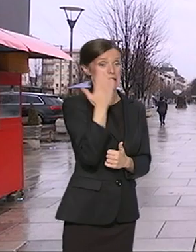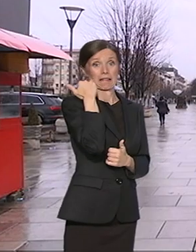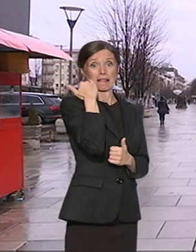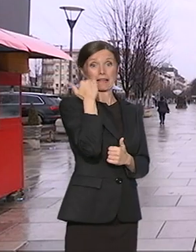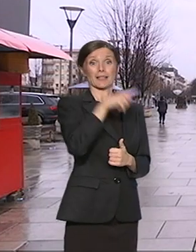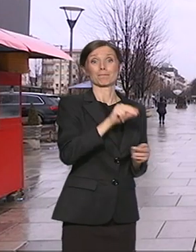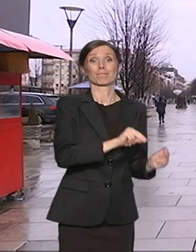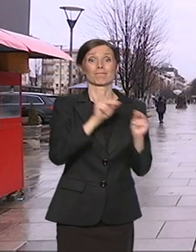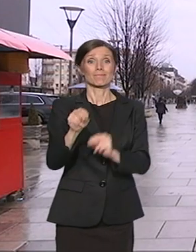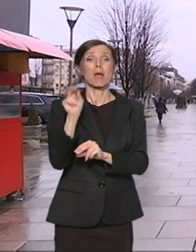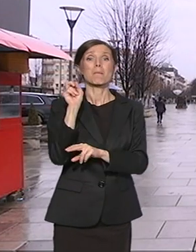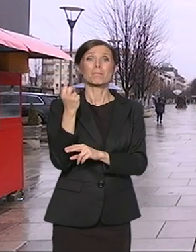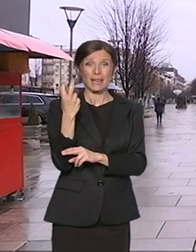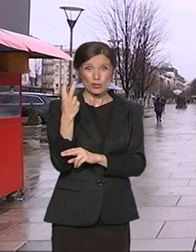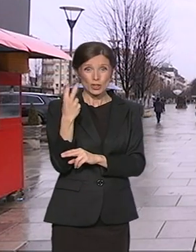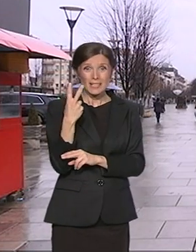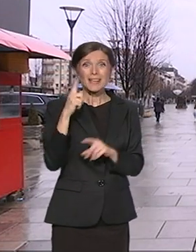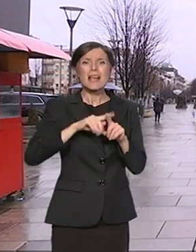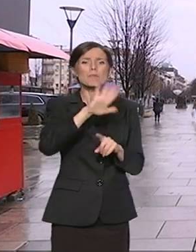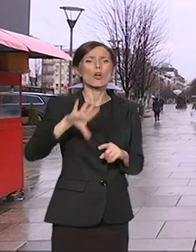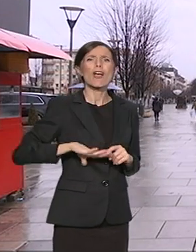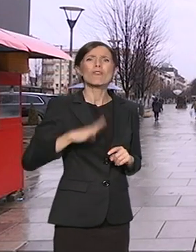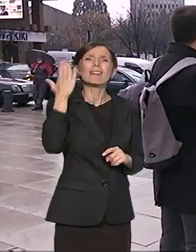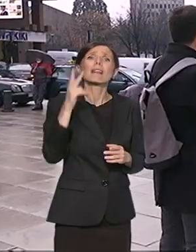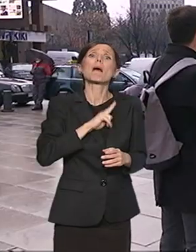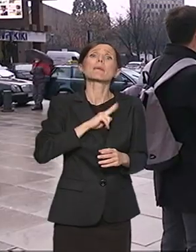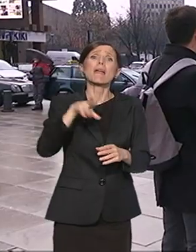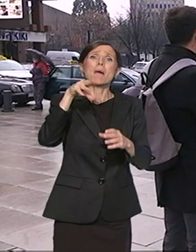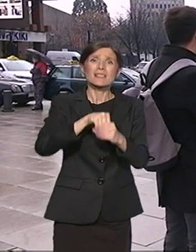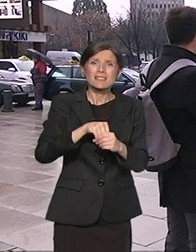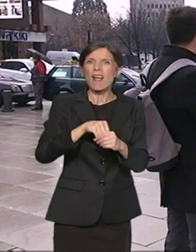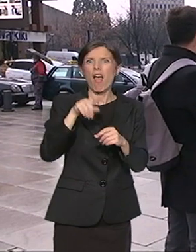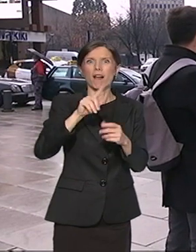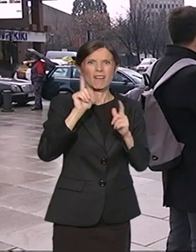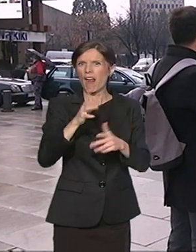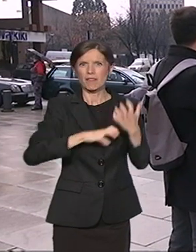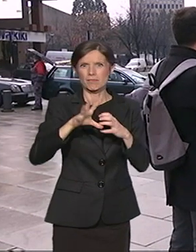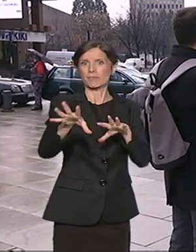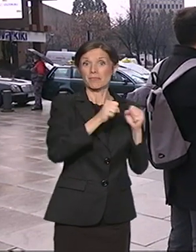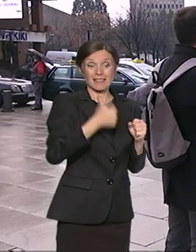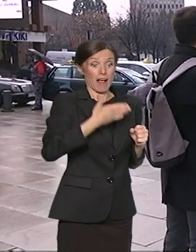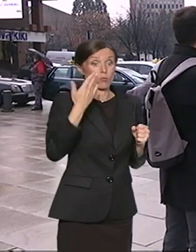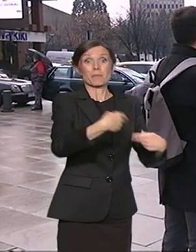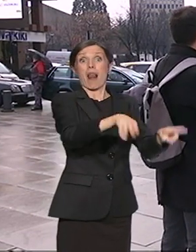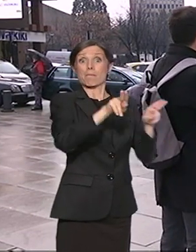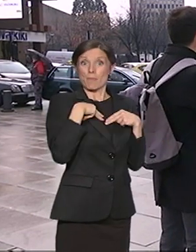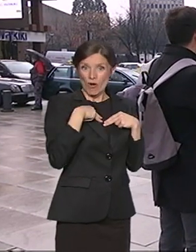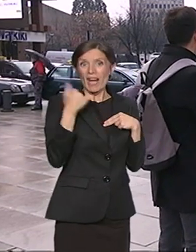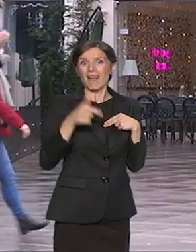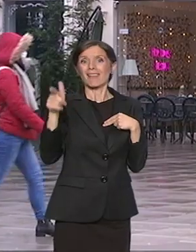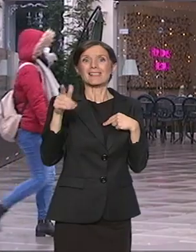koji je njegova tecka uspela da povrati nakon uzurpacije. I njegov stav je da je upravo to rešenje.